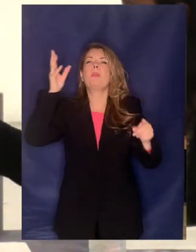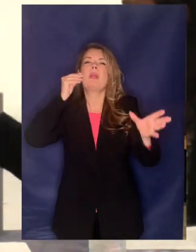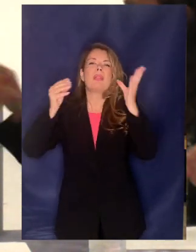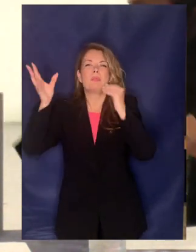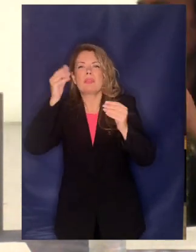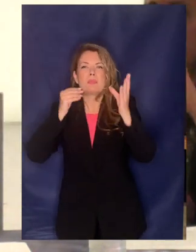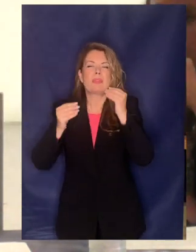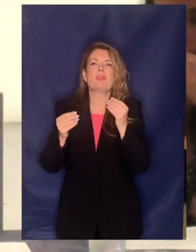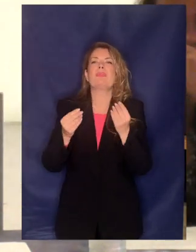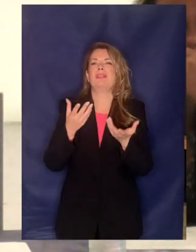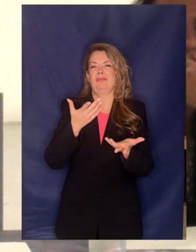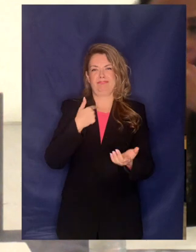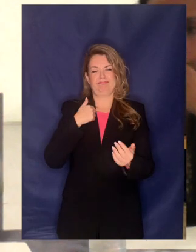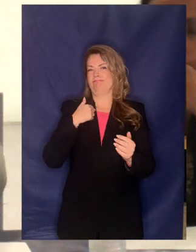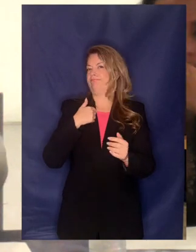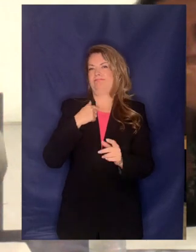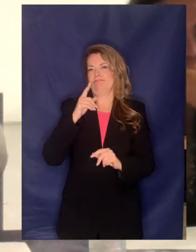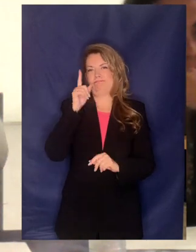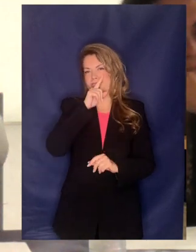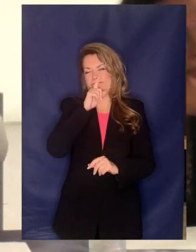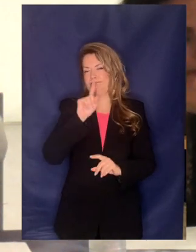είναι ανακριβή